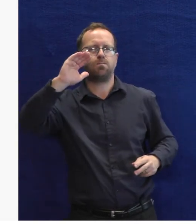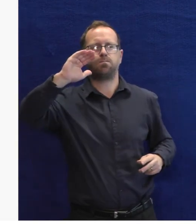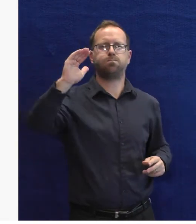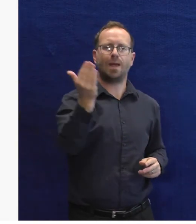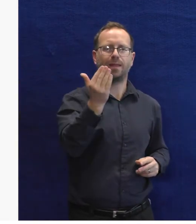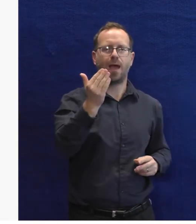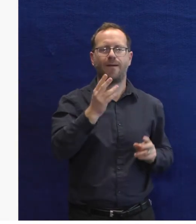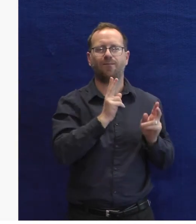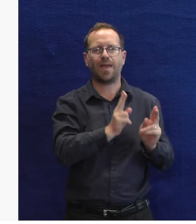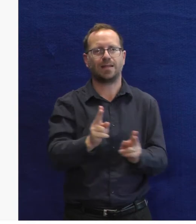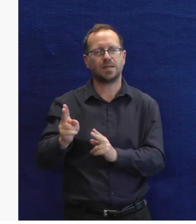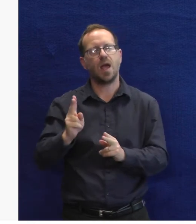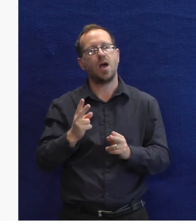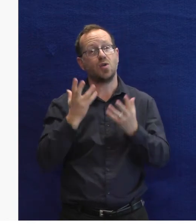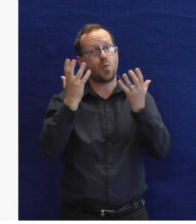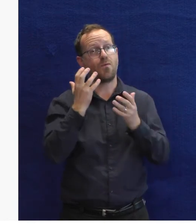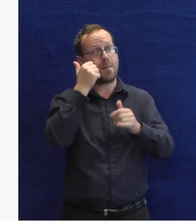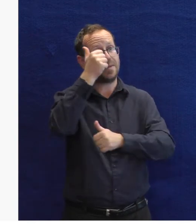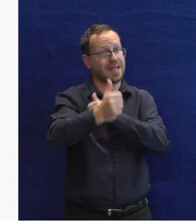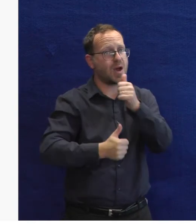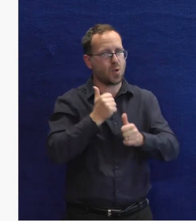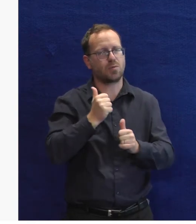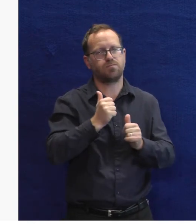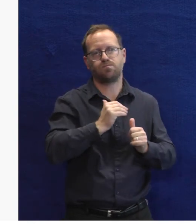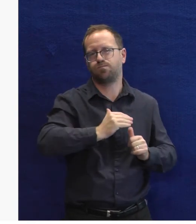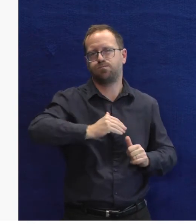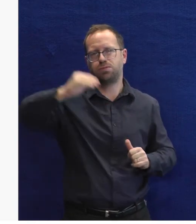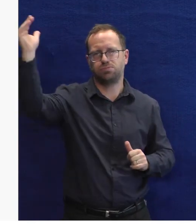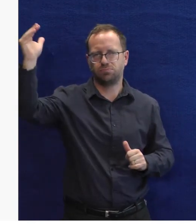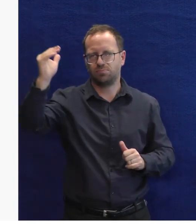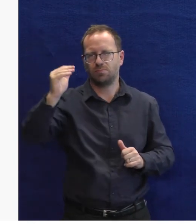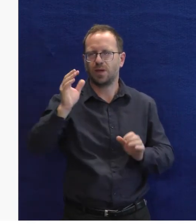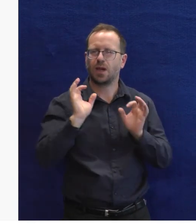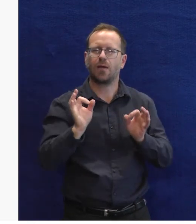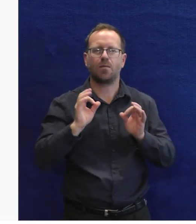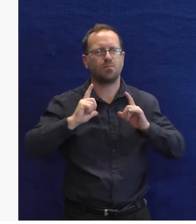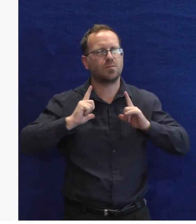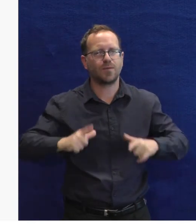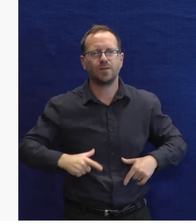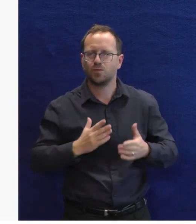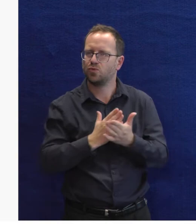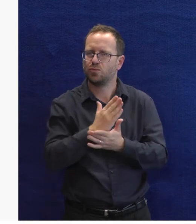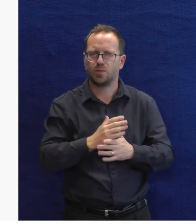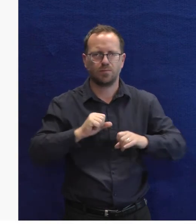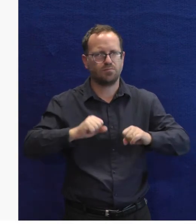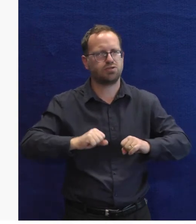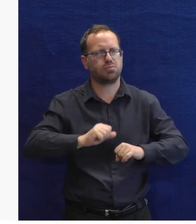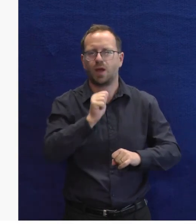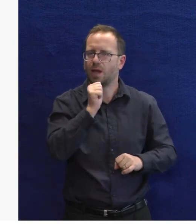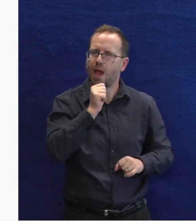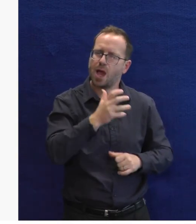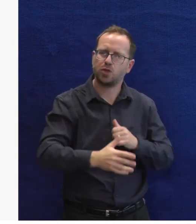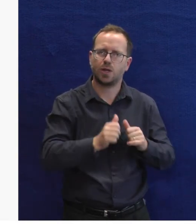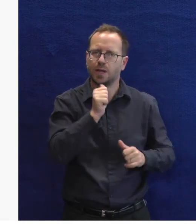v takové metaverzi, bych řekl. S vaší pomocí si myslím, že příští rok můžeme ukázat něco, co skutečně už